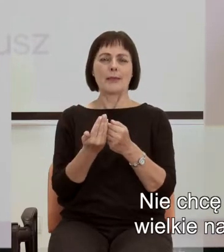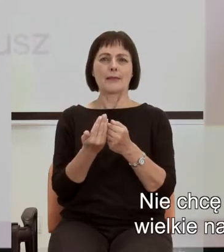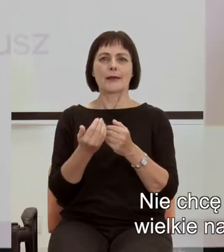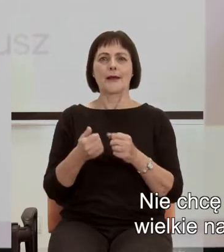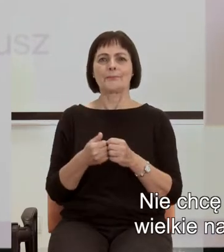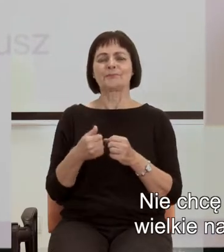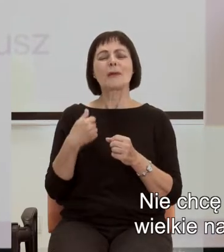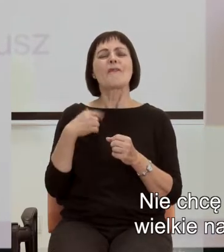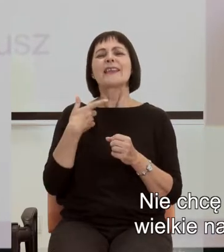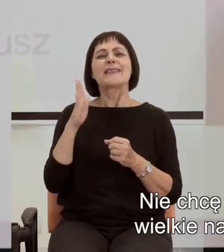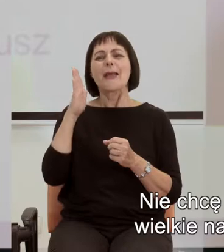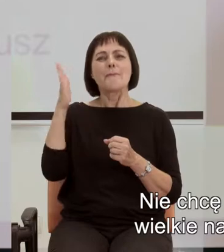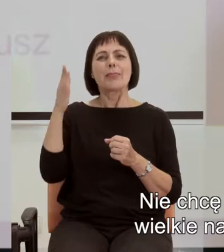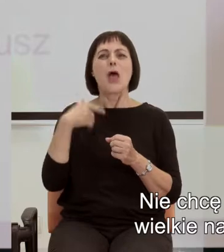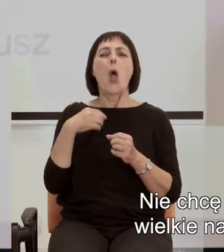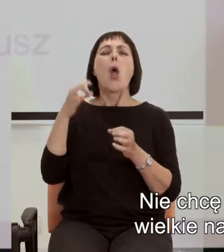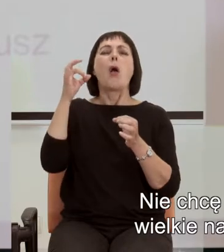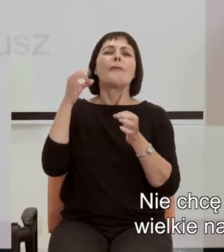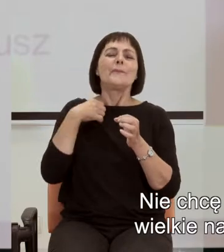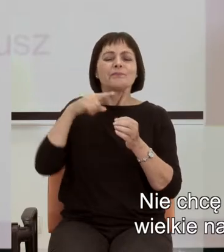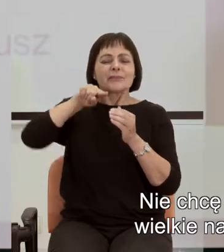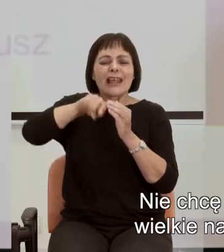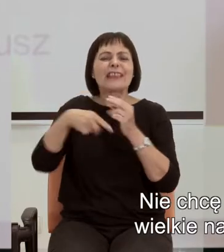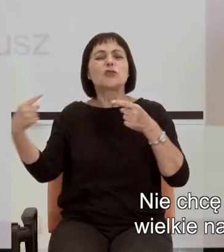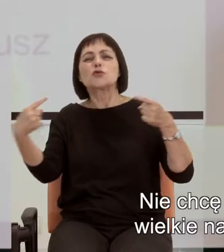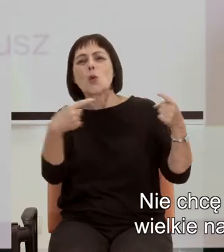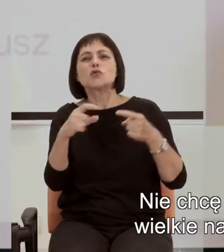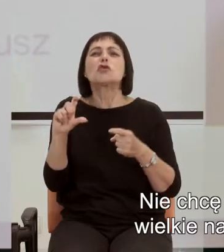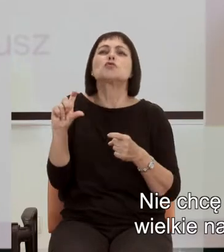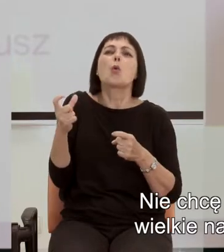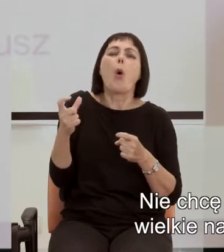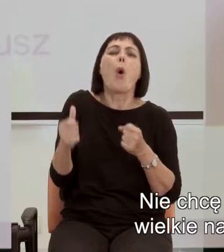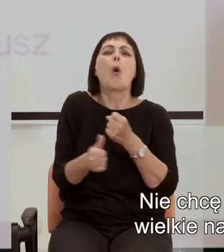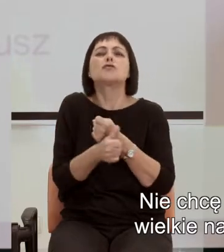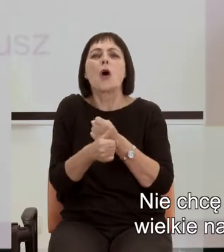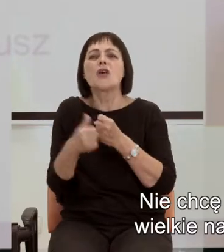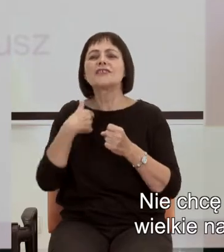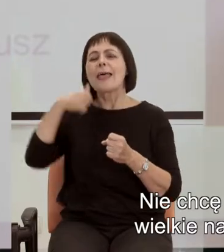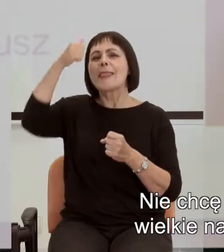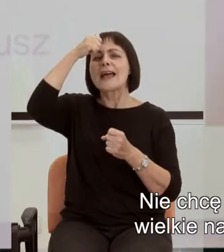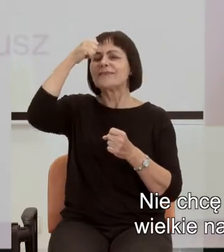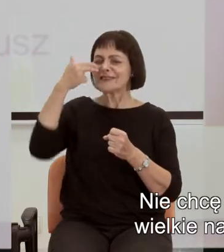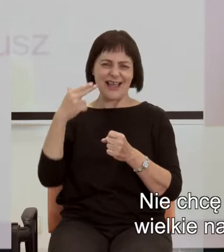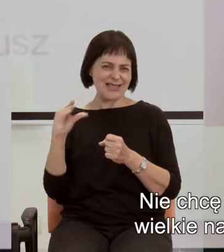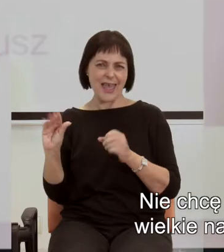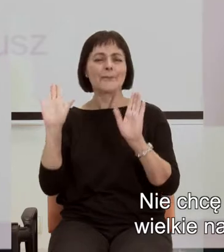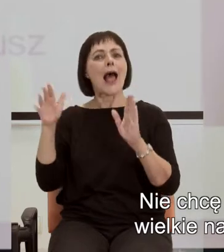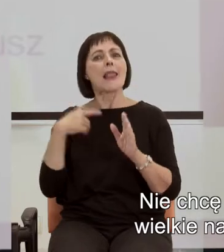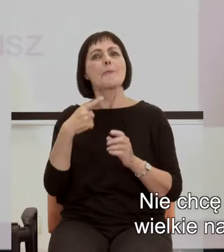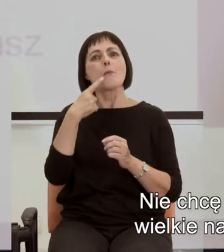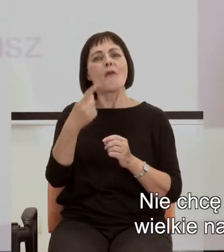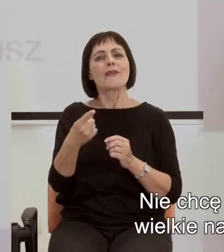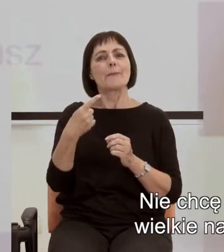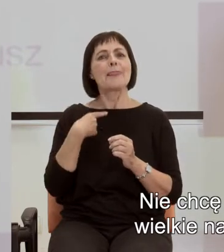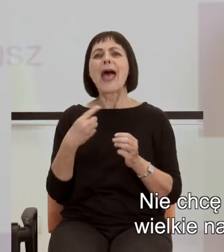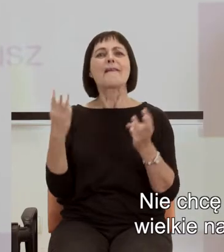Nie chcę wchodzić tutaj w różne skomplikowane dyskusje, wielkie nazwiska. Niemniej wymienię tylko